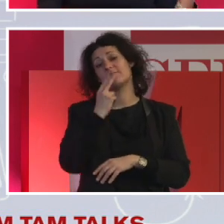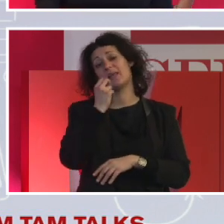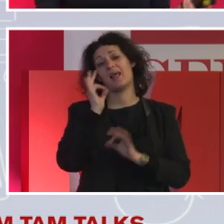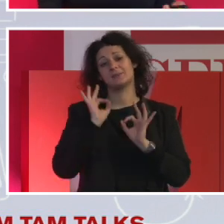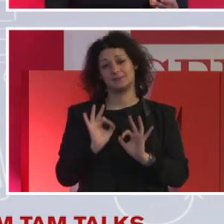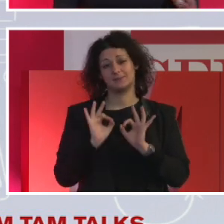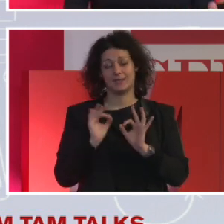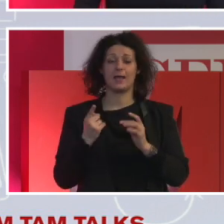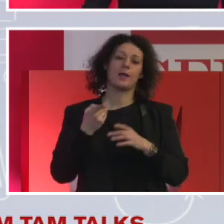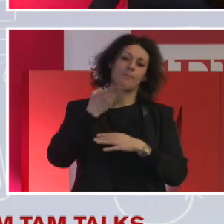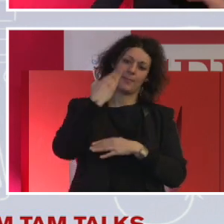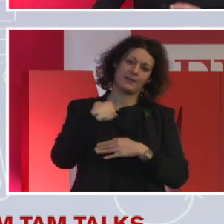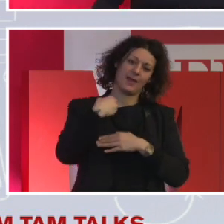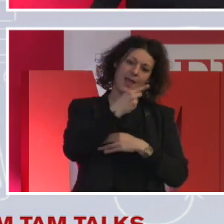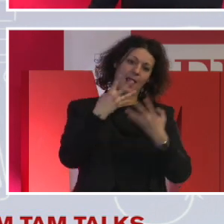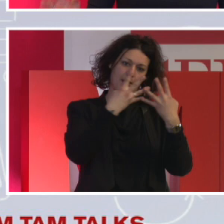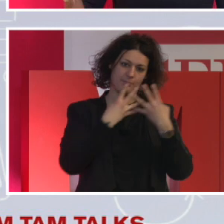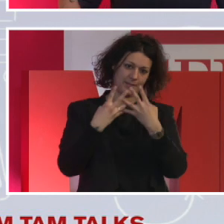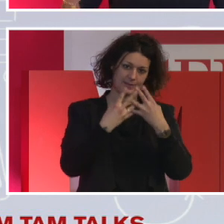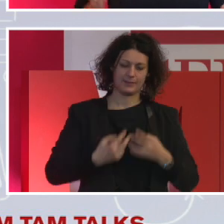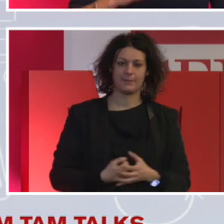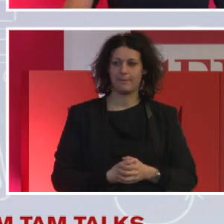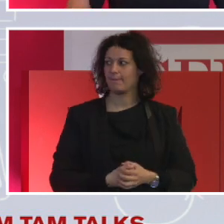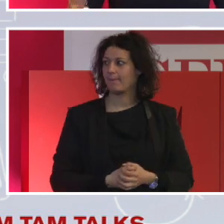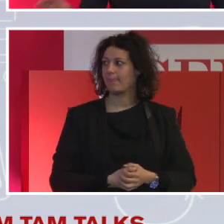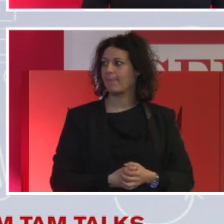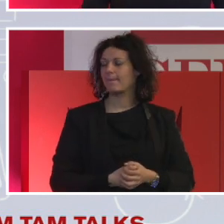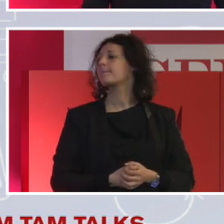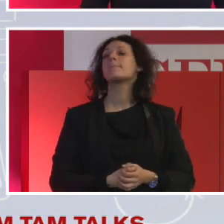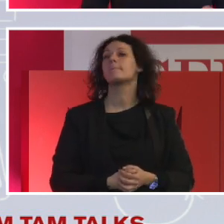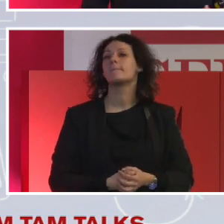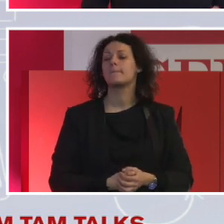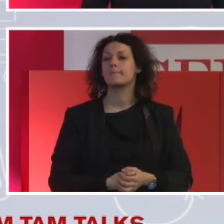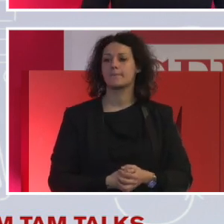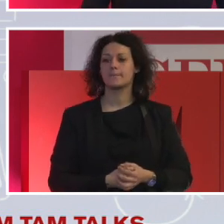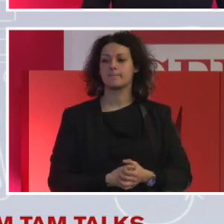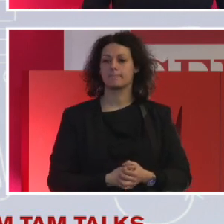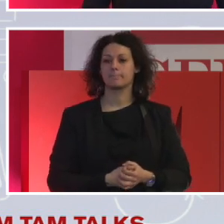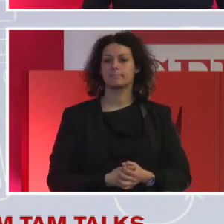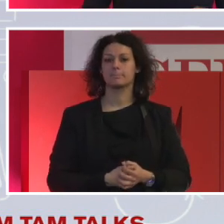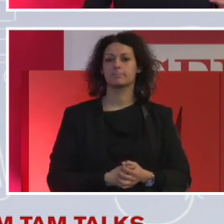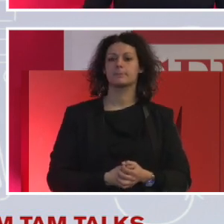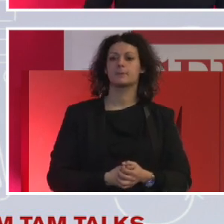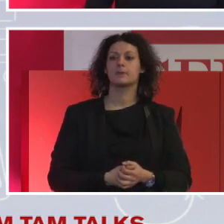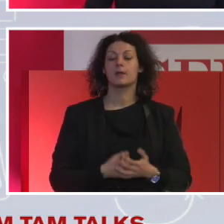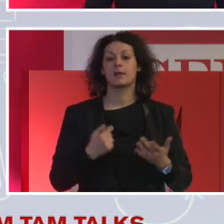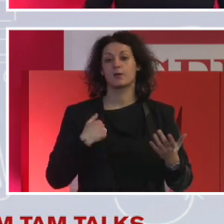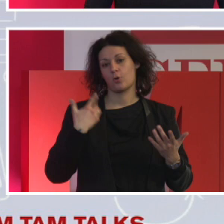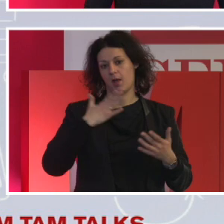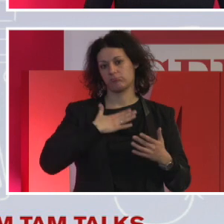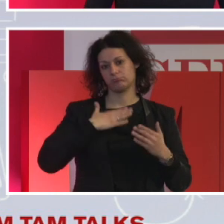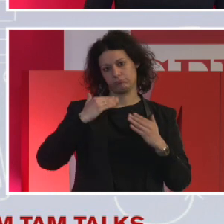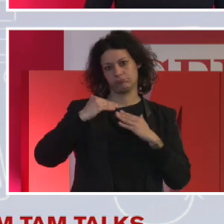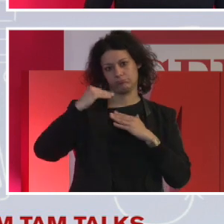In realtà questa cosa, io sono una genex, perciò insomma, oltre 40 anni, quando crescevo